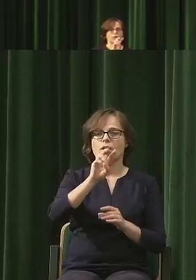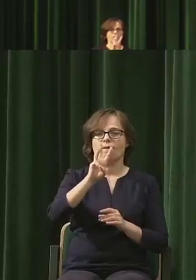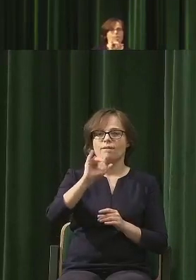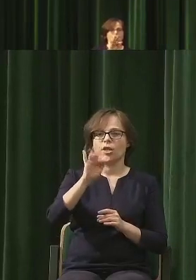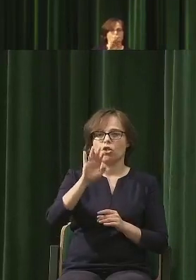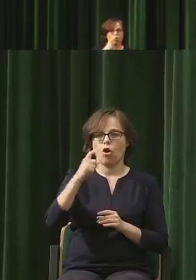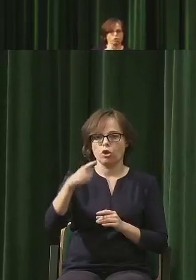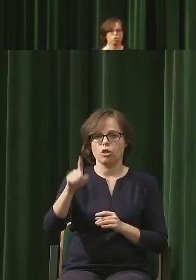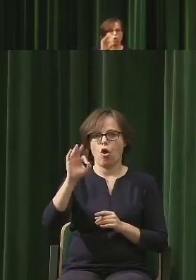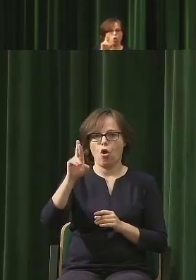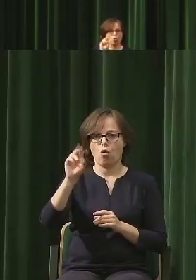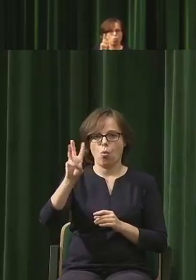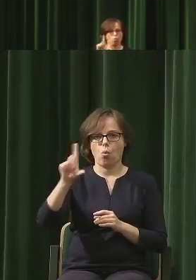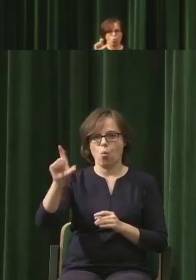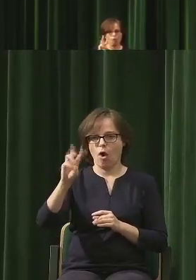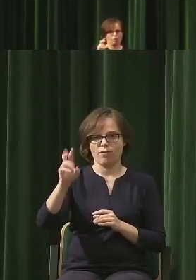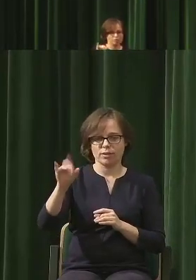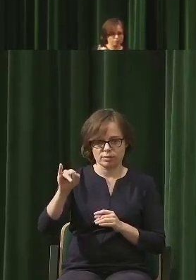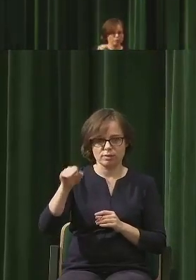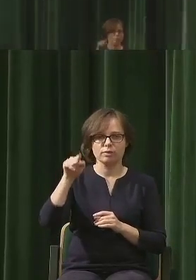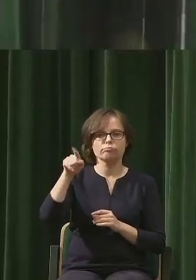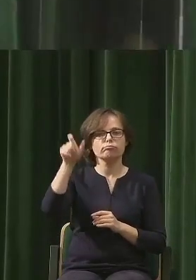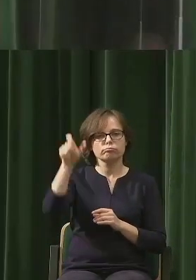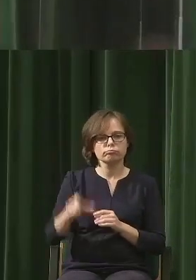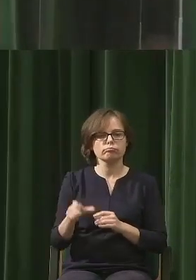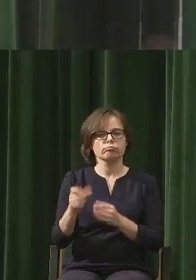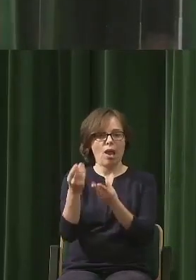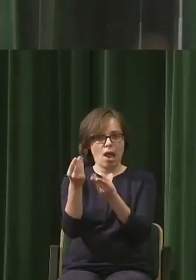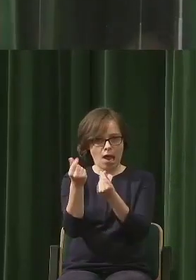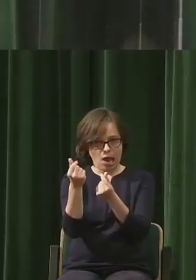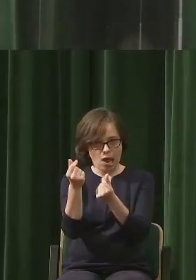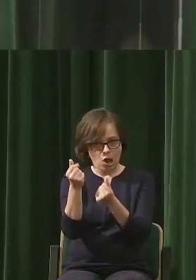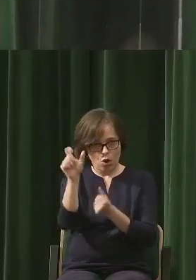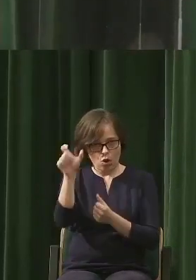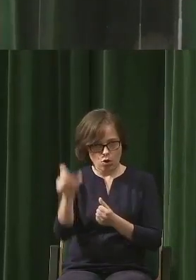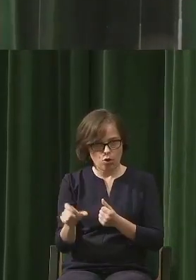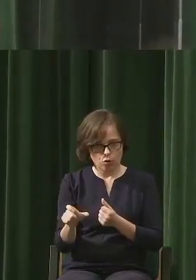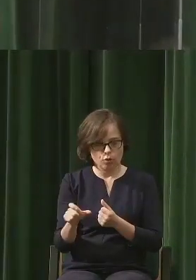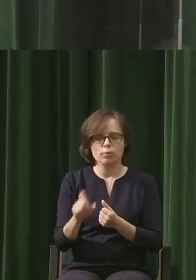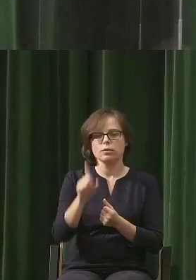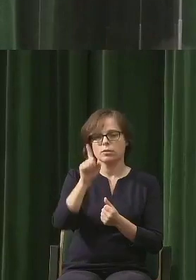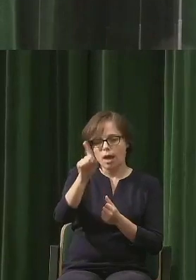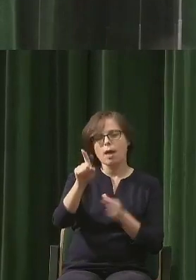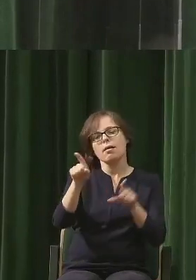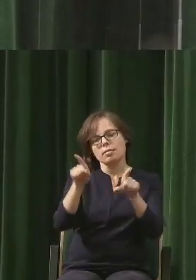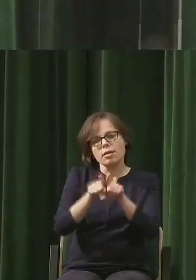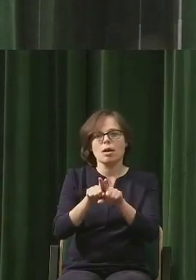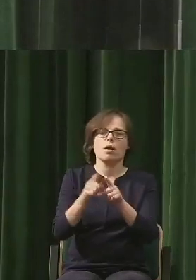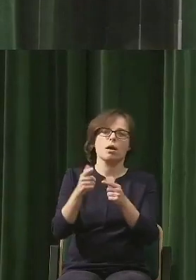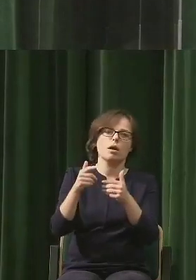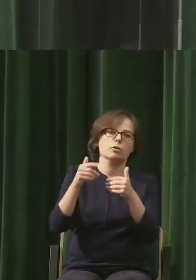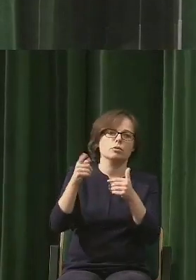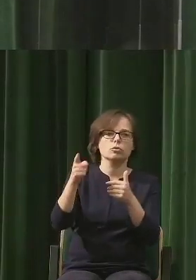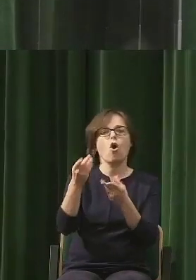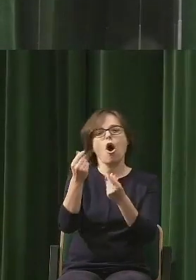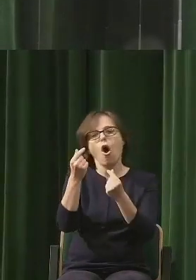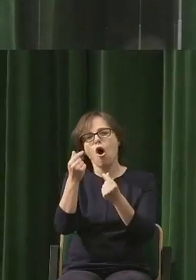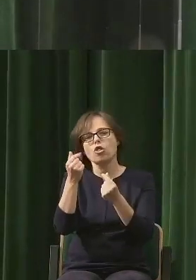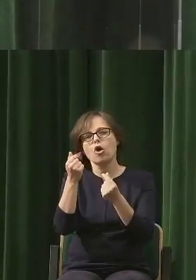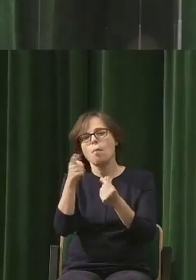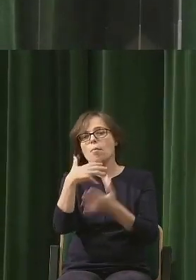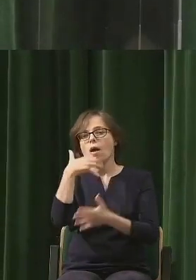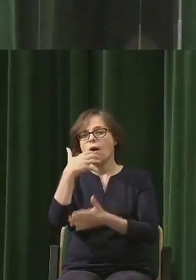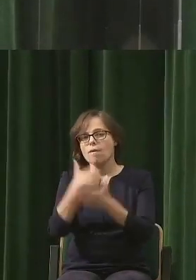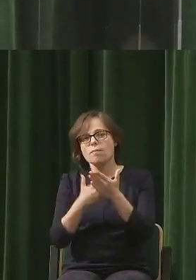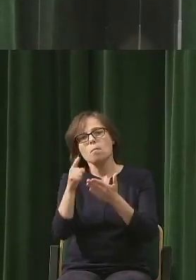Orłowski, ekonomista, ale znacznie szerzej wykorzystujący ekonomię do